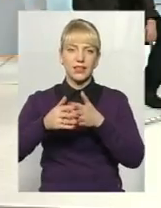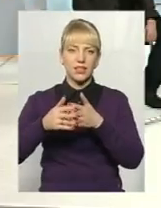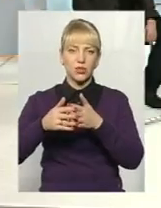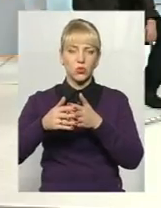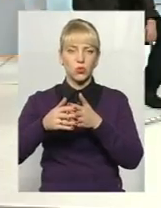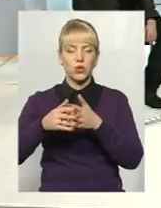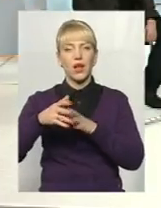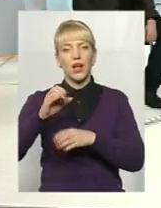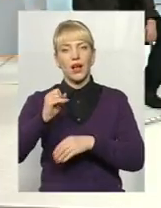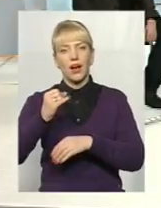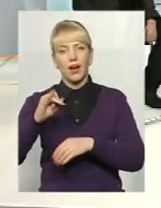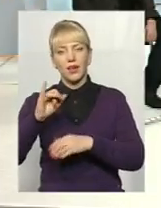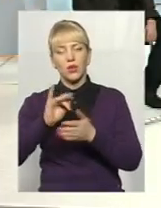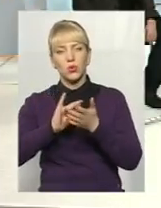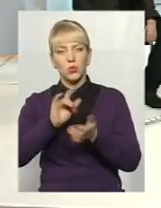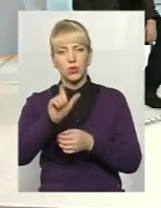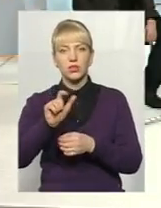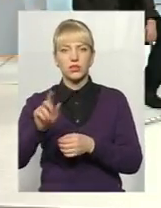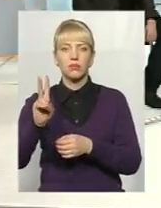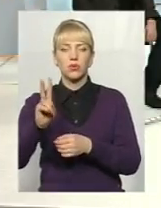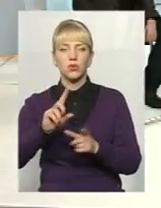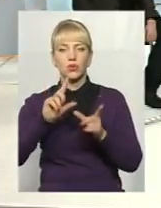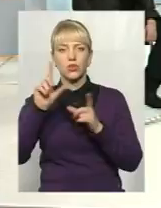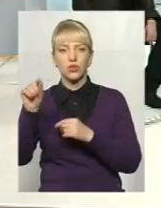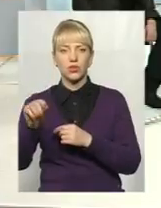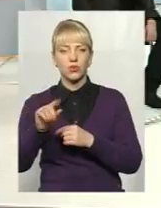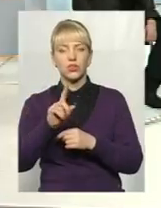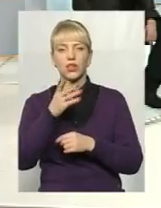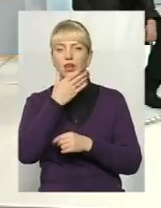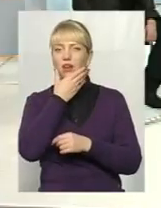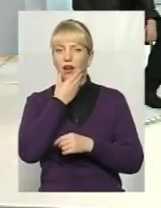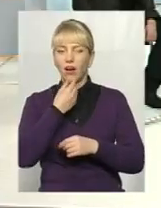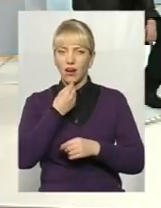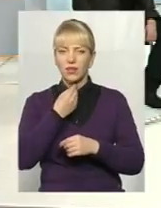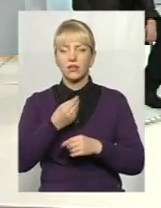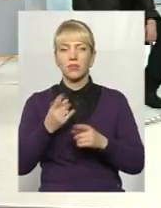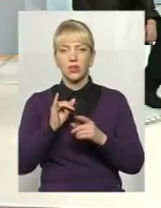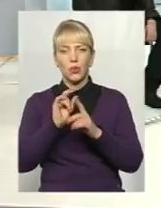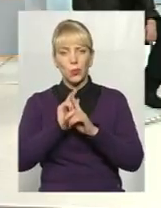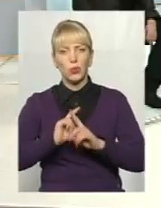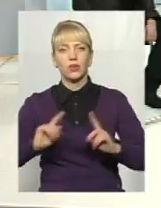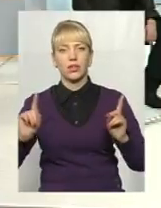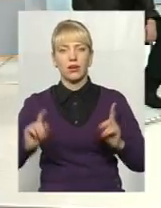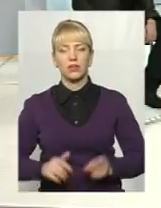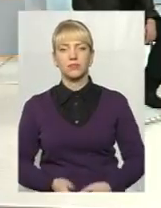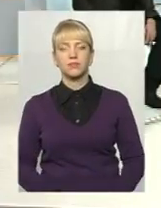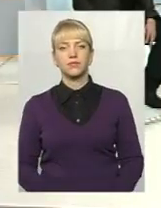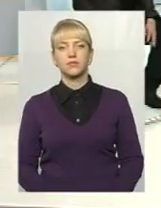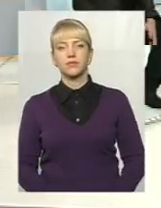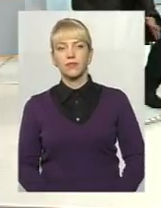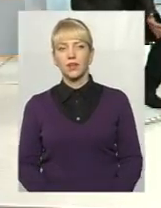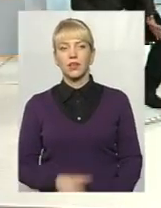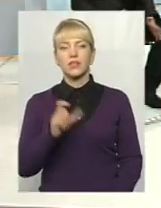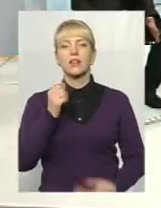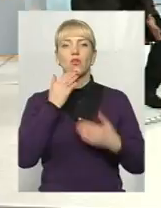а й туристам, які їдуть за чимось красивим, гарним і унікальним. За